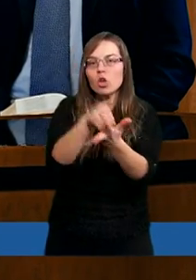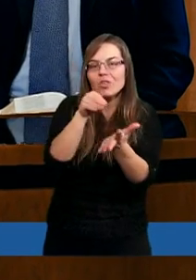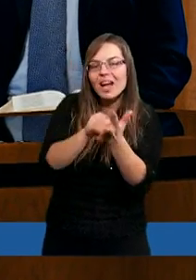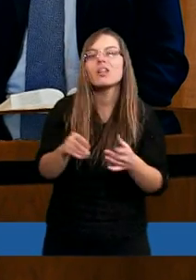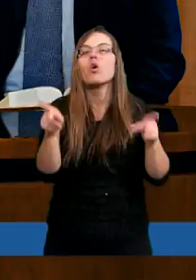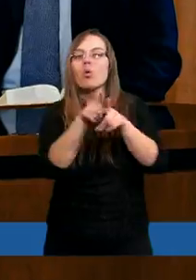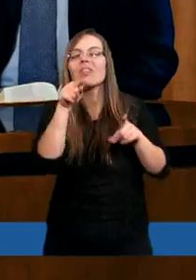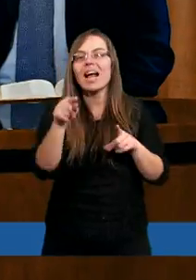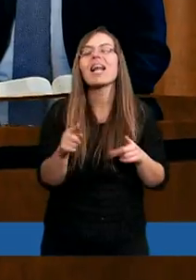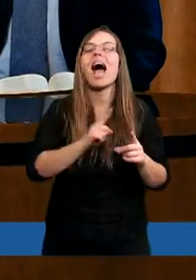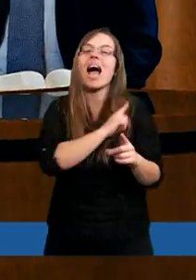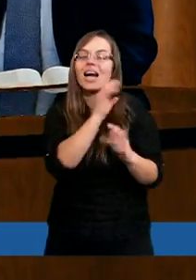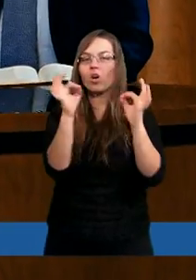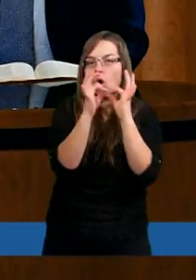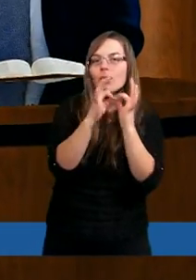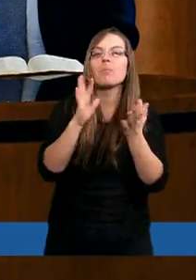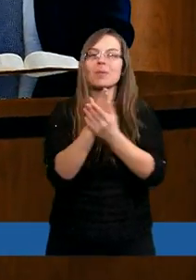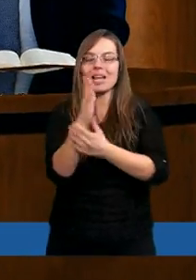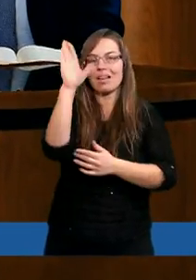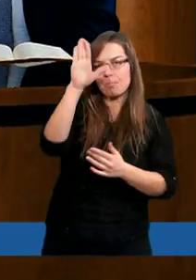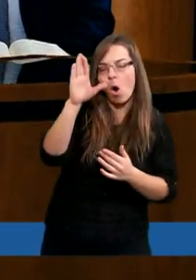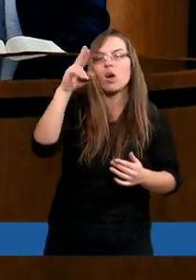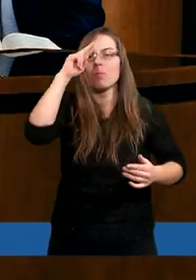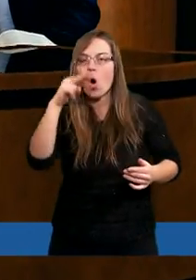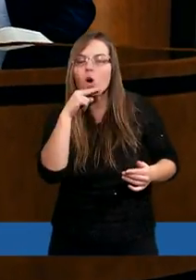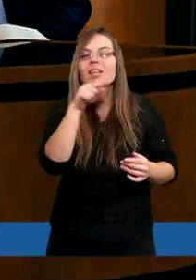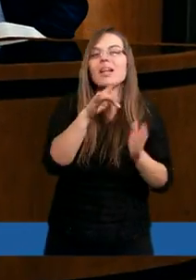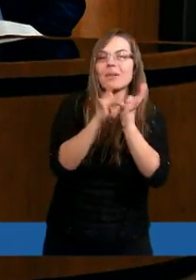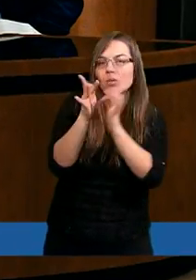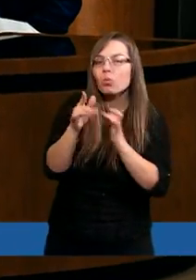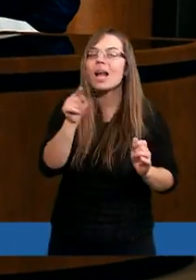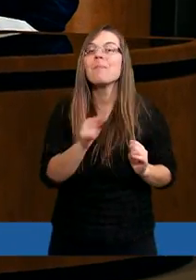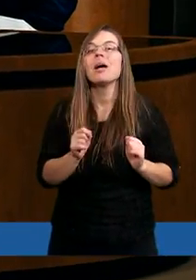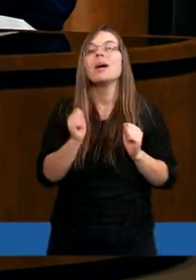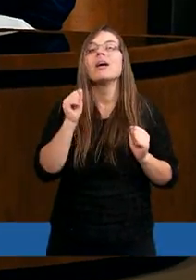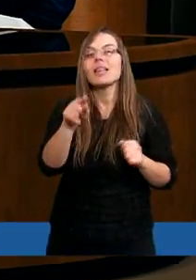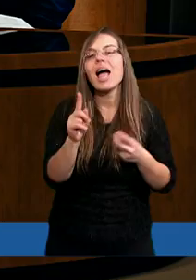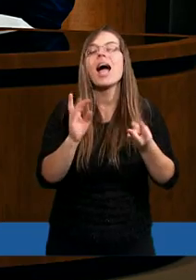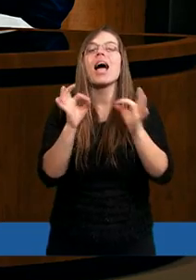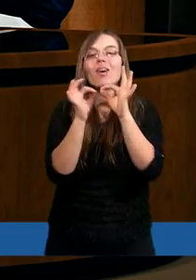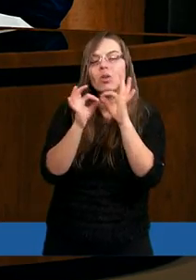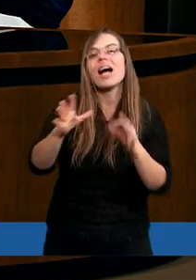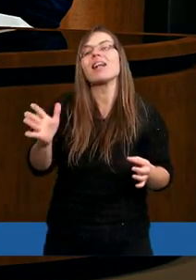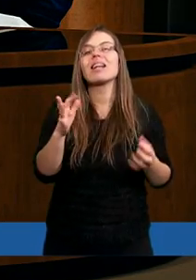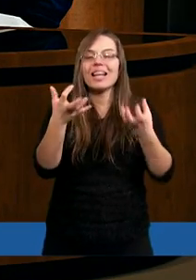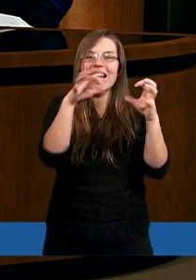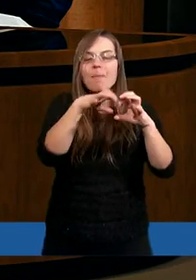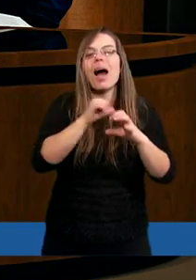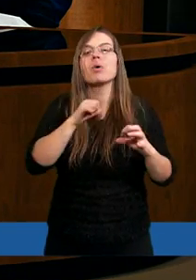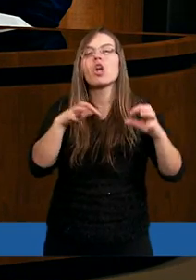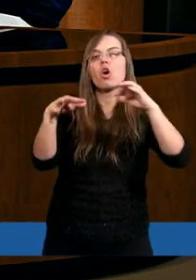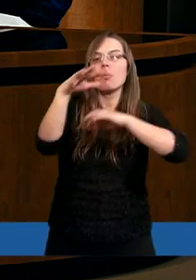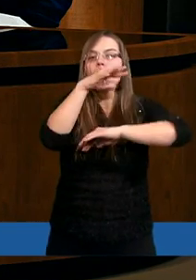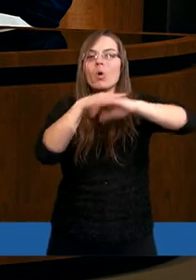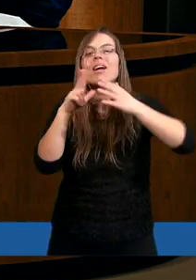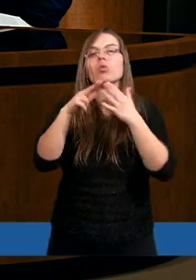również gdzieś w tą relację pomiędzy nim, a Ojcem, a Bogiem, można powiedzieć, w tej relacji zebrały się pewne chmury,